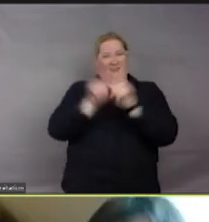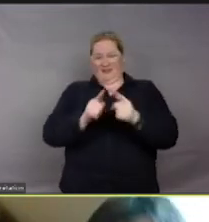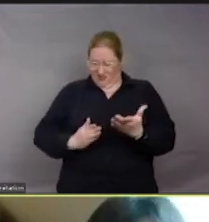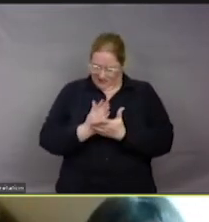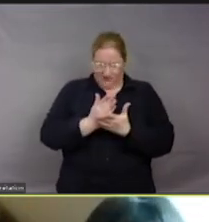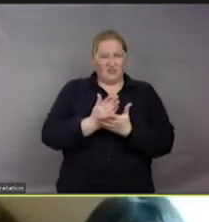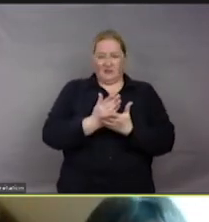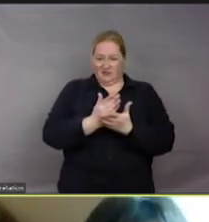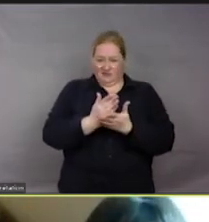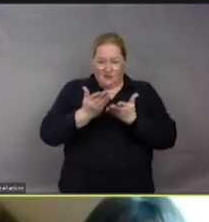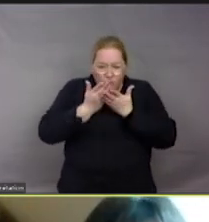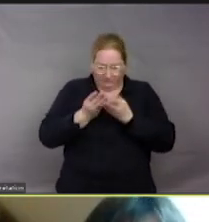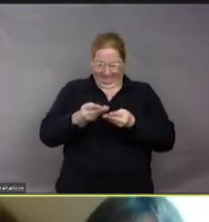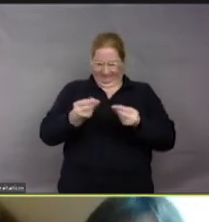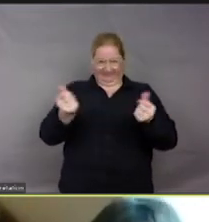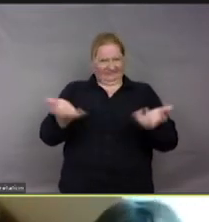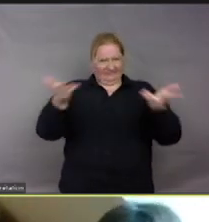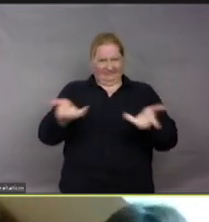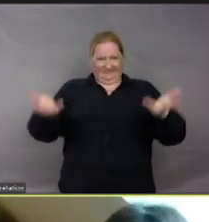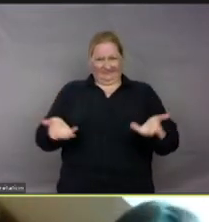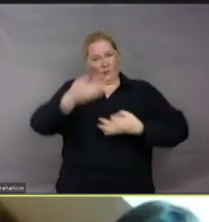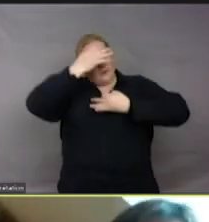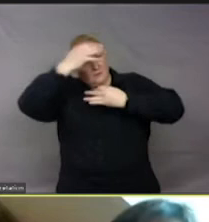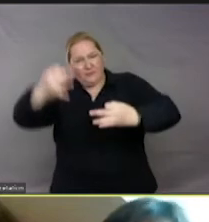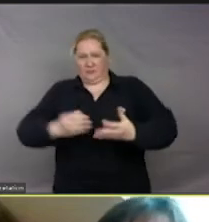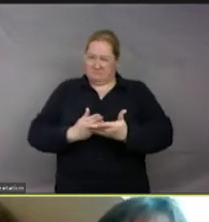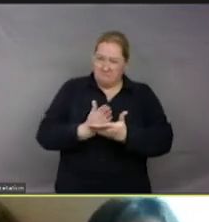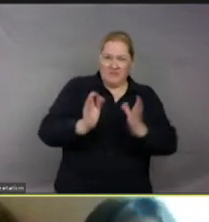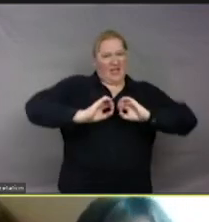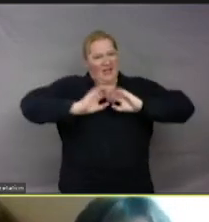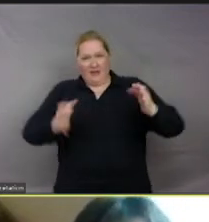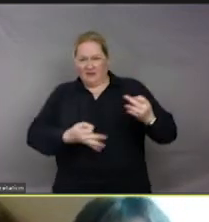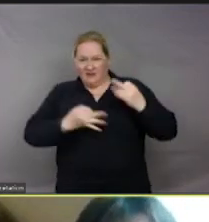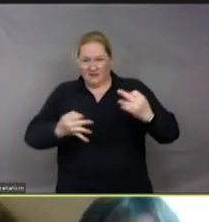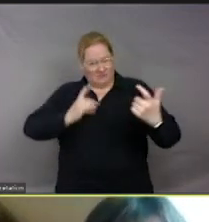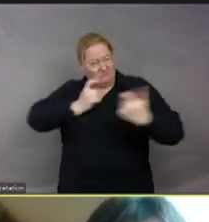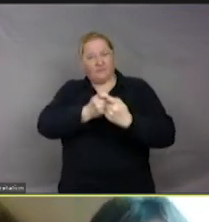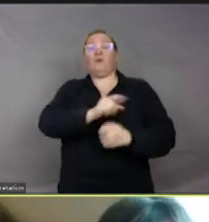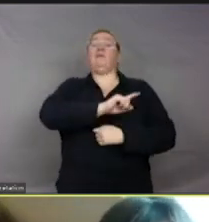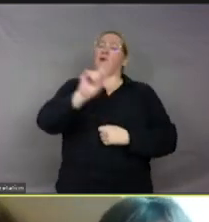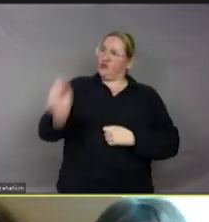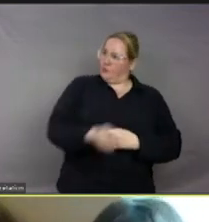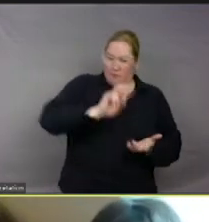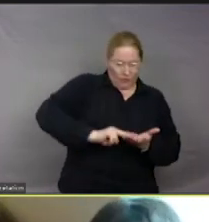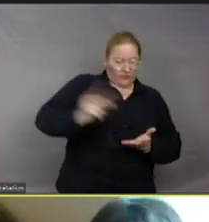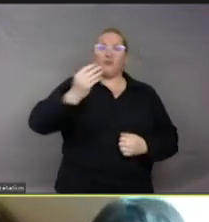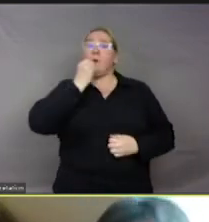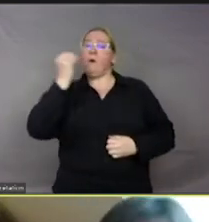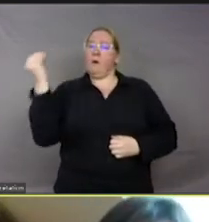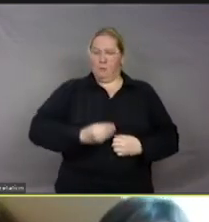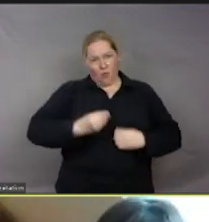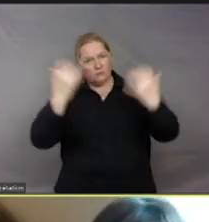nous ne sommes pas dans une équivalence tout à fait précise et parfaite, alors qu'une bonne traduction devrait au contraire être extrêmement